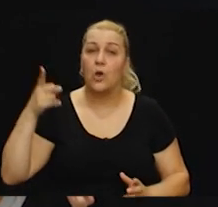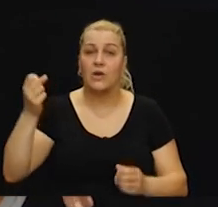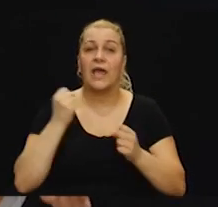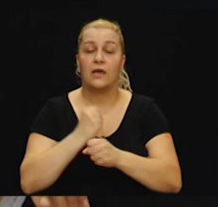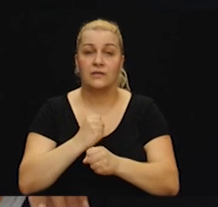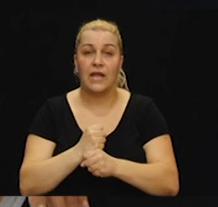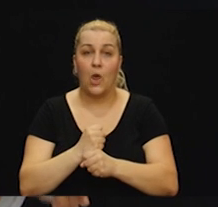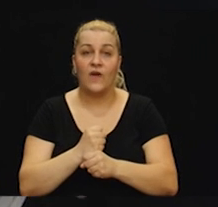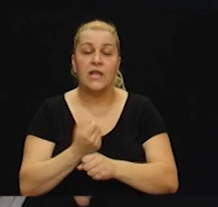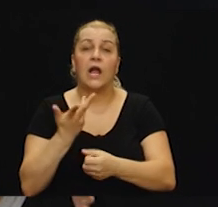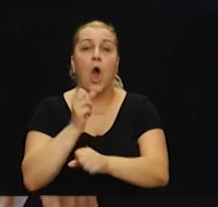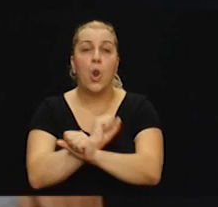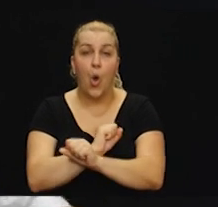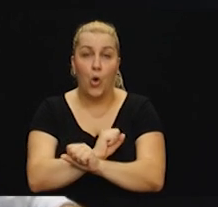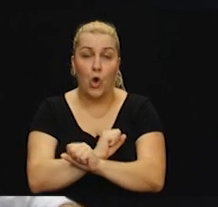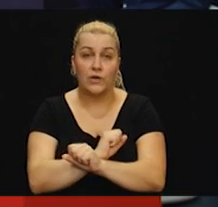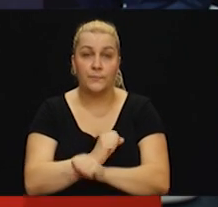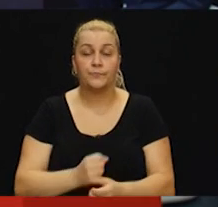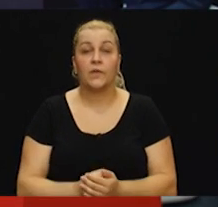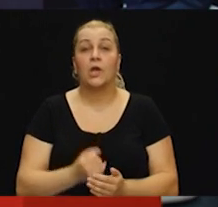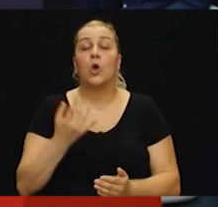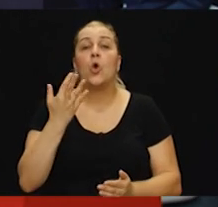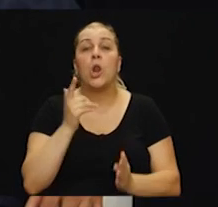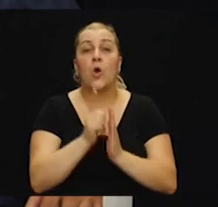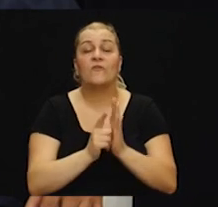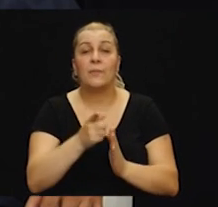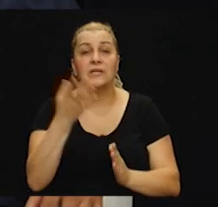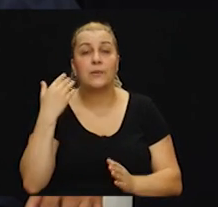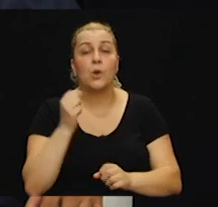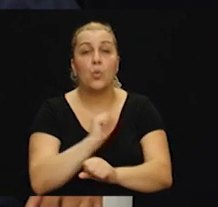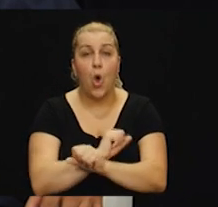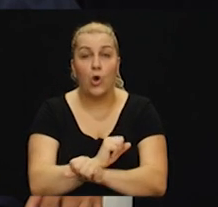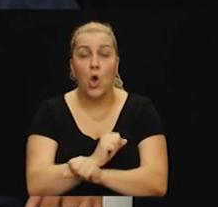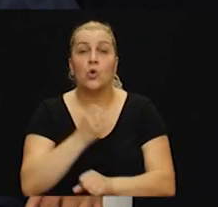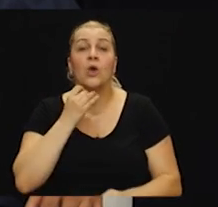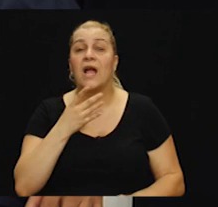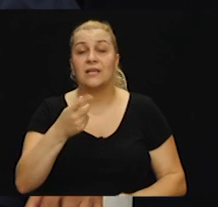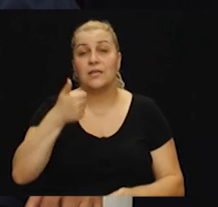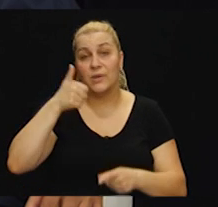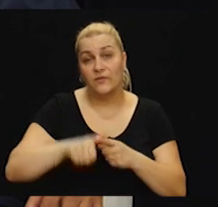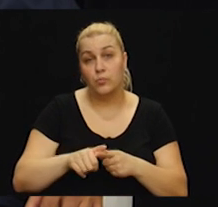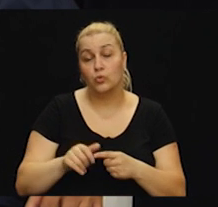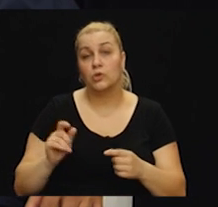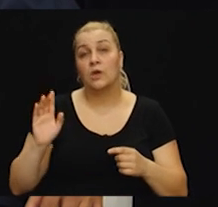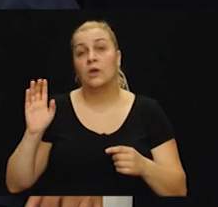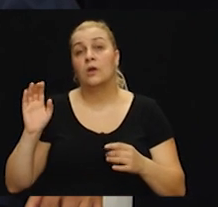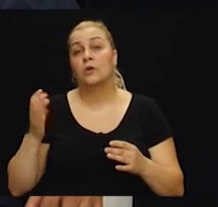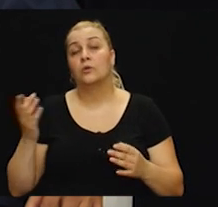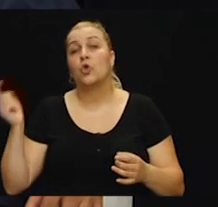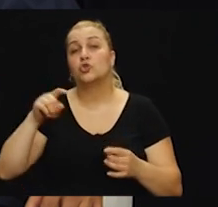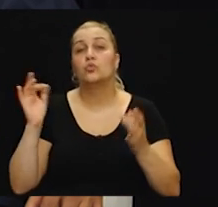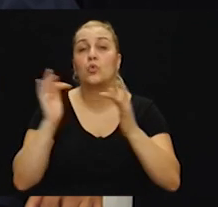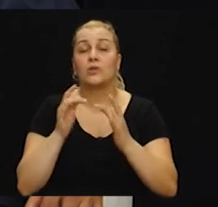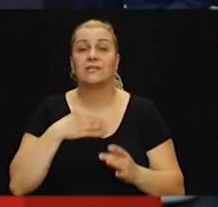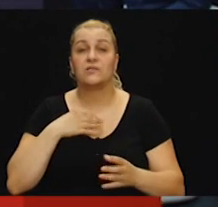kao logor. Koliko ste vremena proveli u logoru i kada ste prvi put stupili u kontakt sa vašom